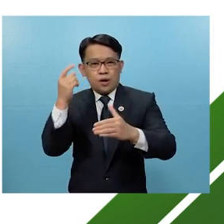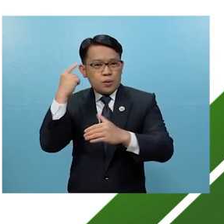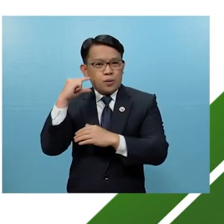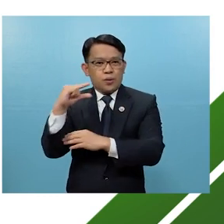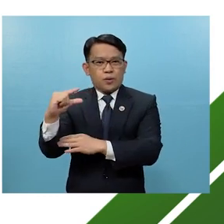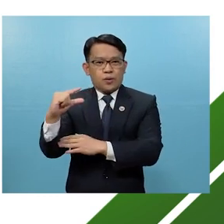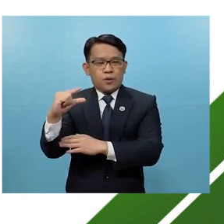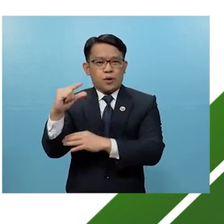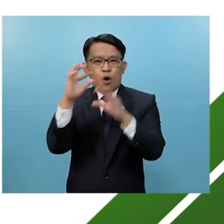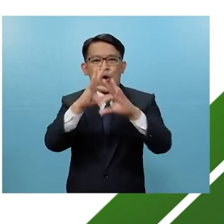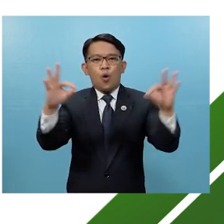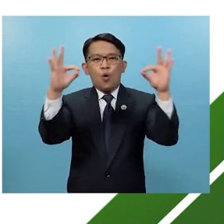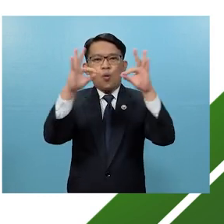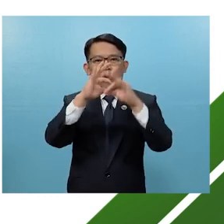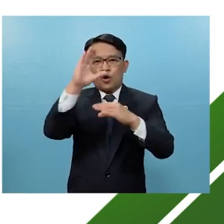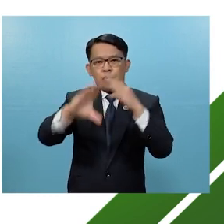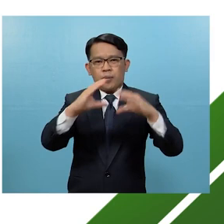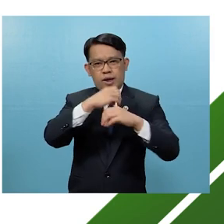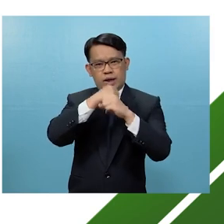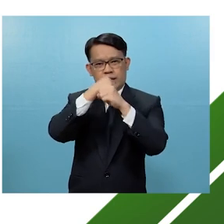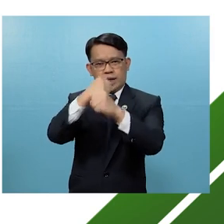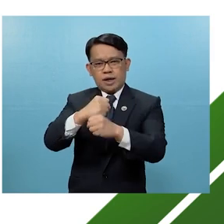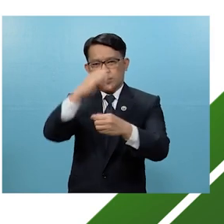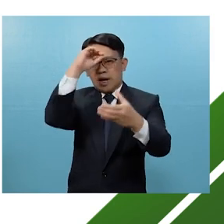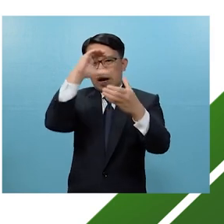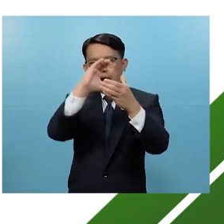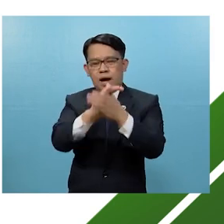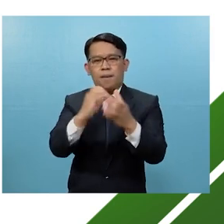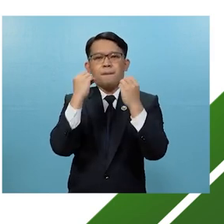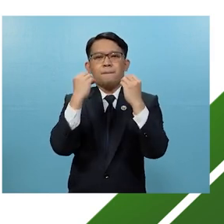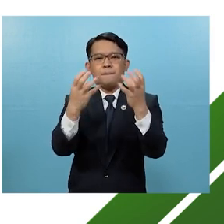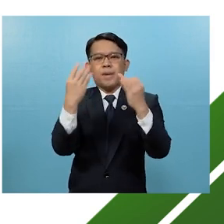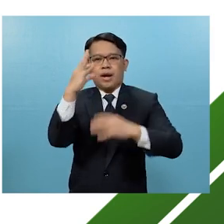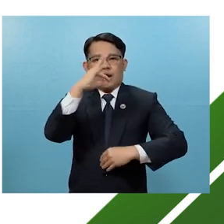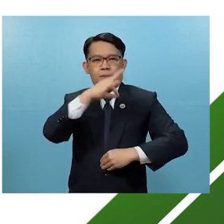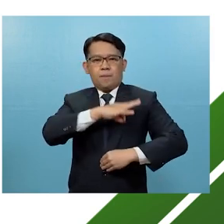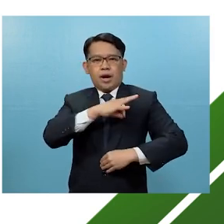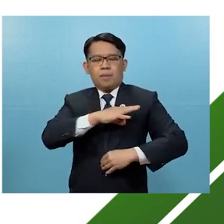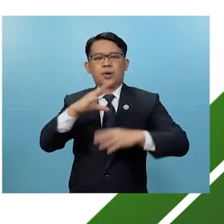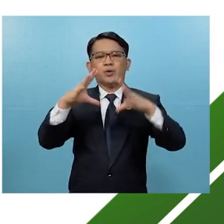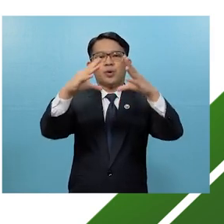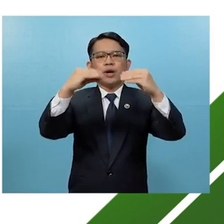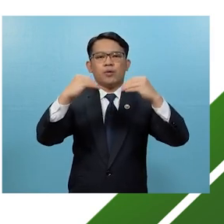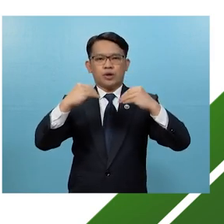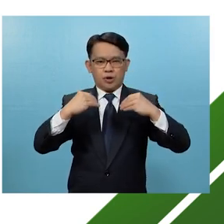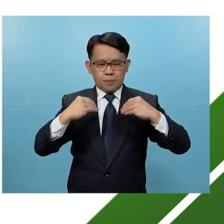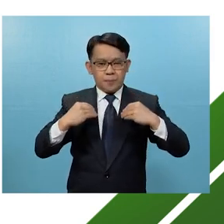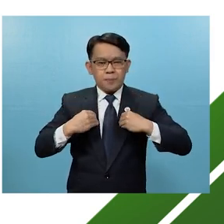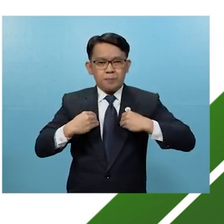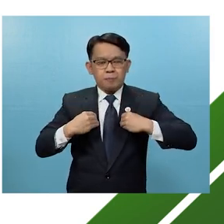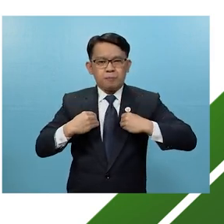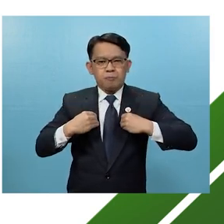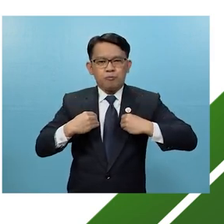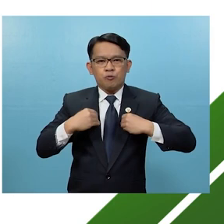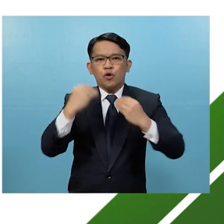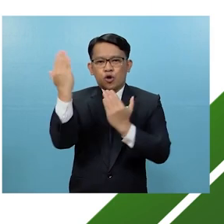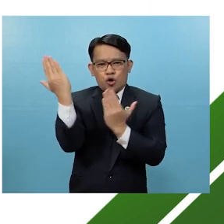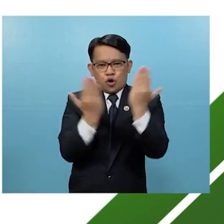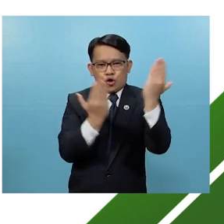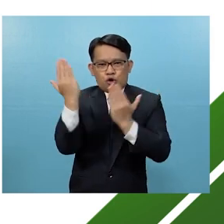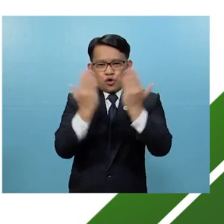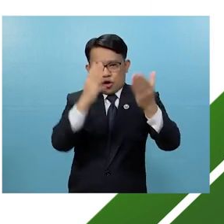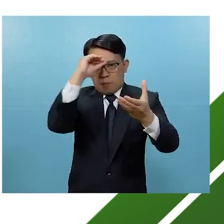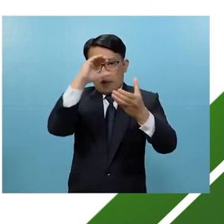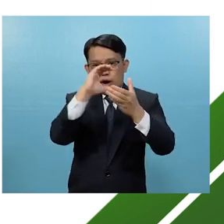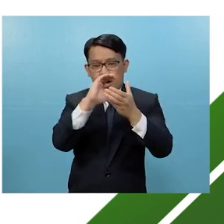Lubos ang tiwala ng kanyang asawa at saganang pakinabang ang makakamit niya Pinaglilingkuran niya ang